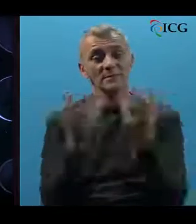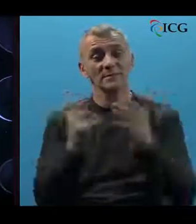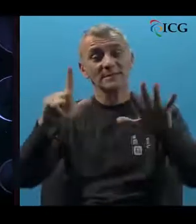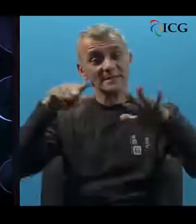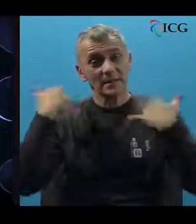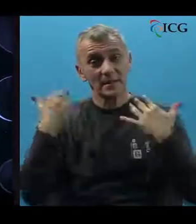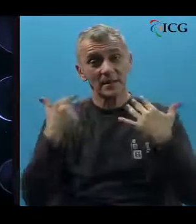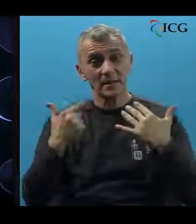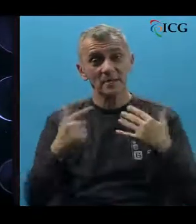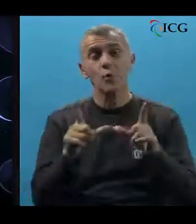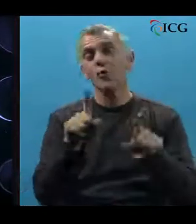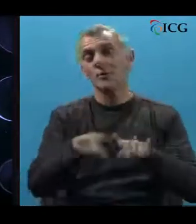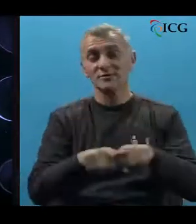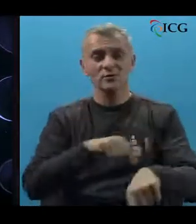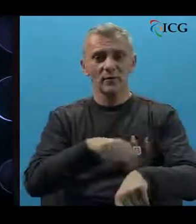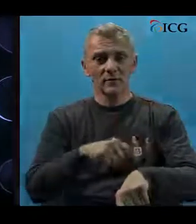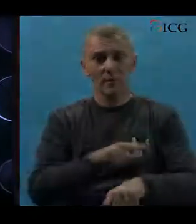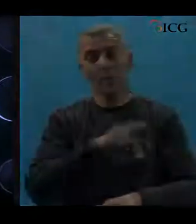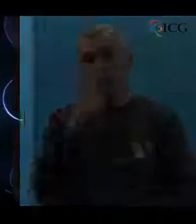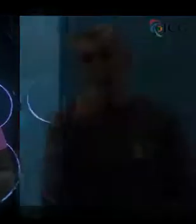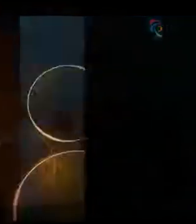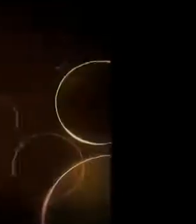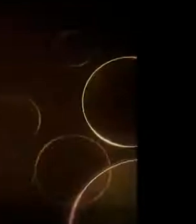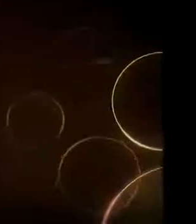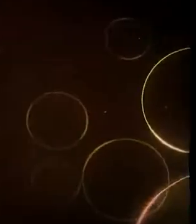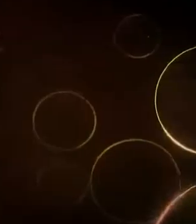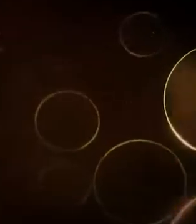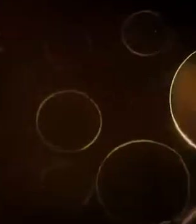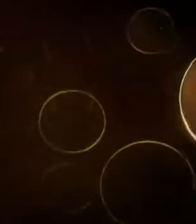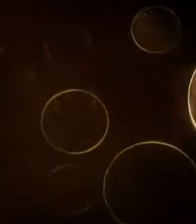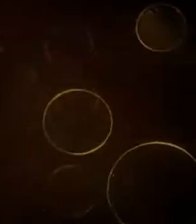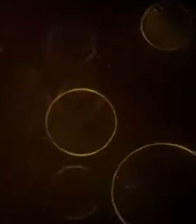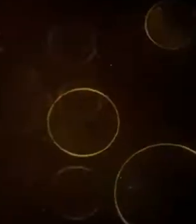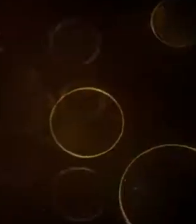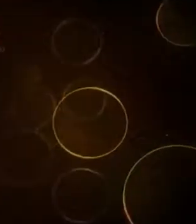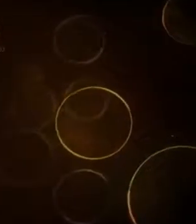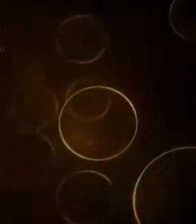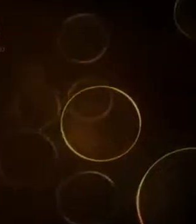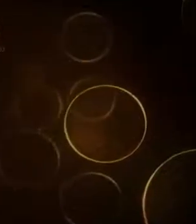za sedam dana u isto vrijeme. Do gledanja. Ponovo